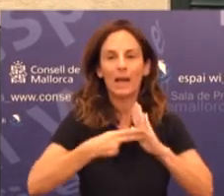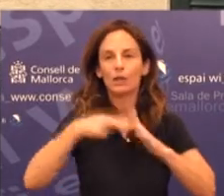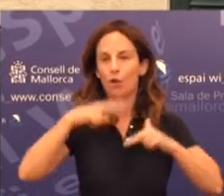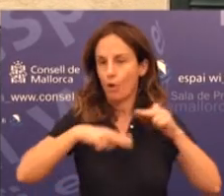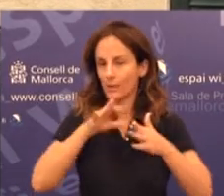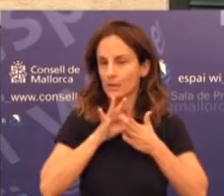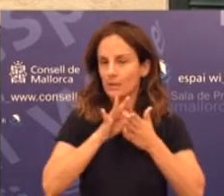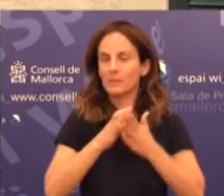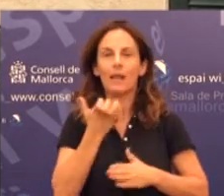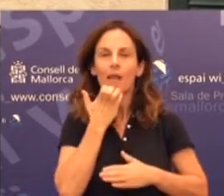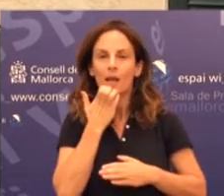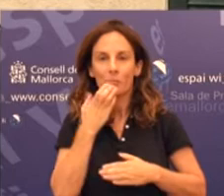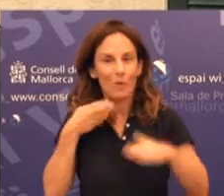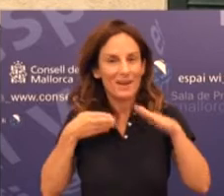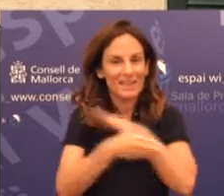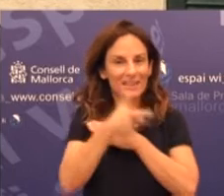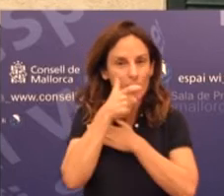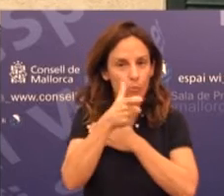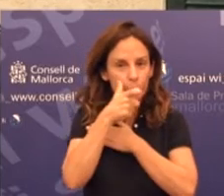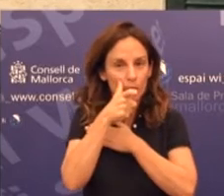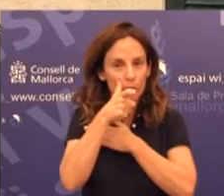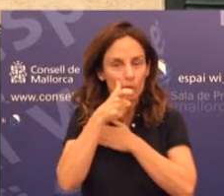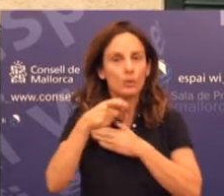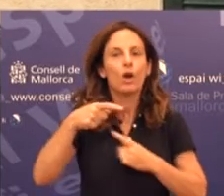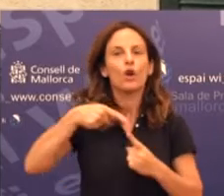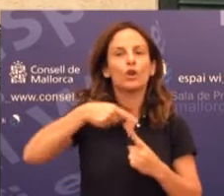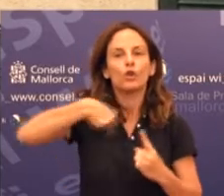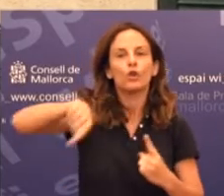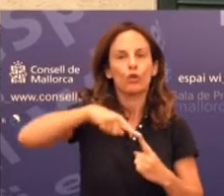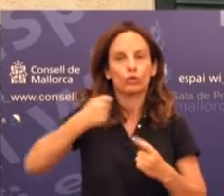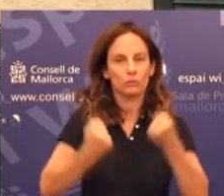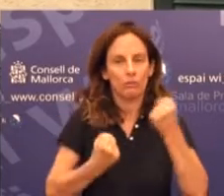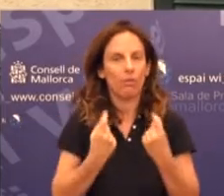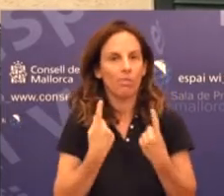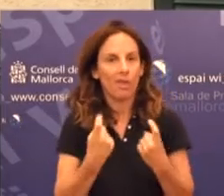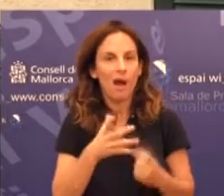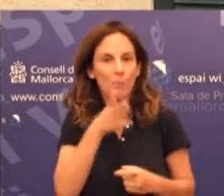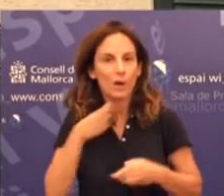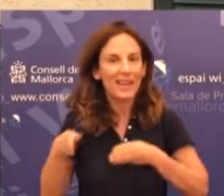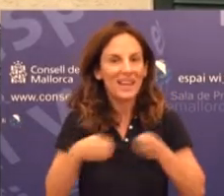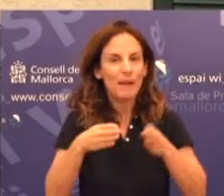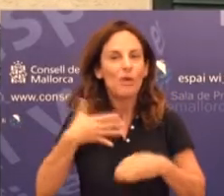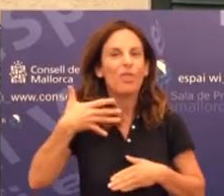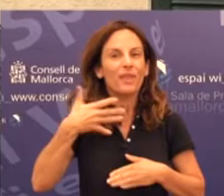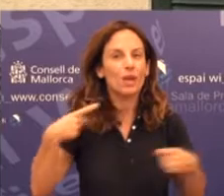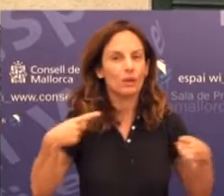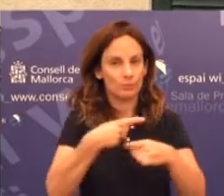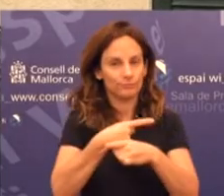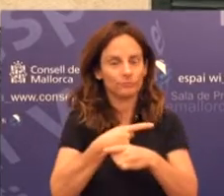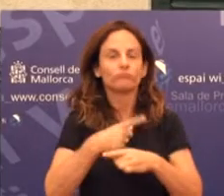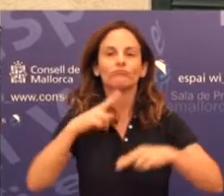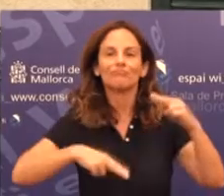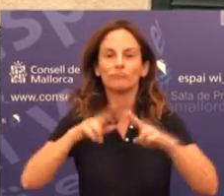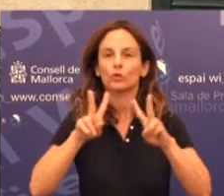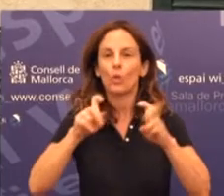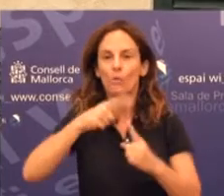fer a l'entrada del poble una rotonda, que també és ben necessari perquè s'ajunten cinc camins i farem